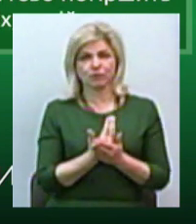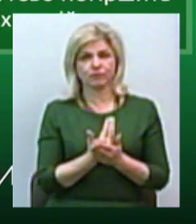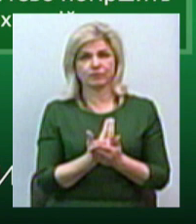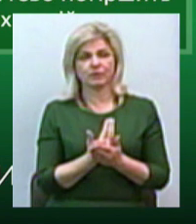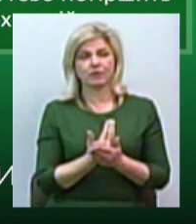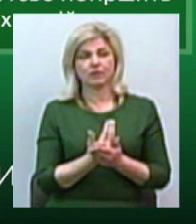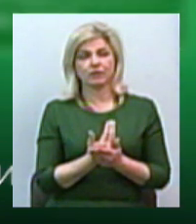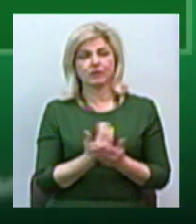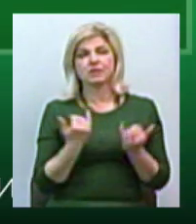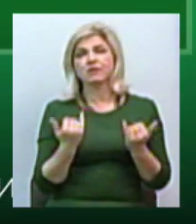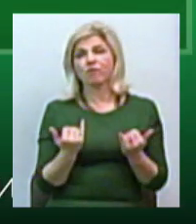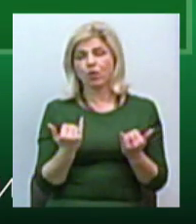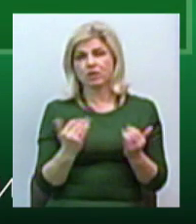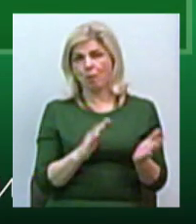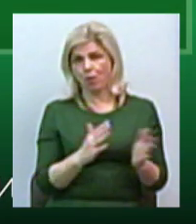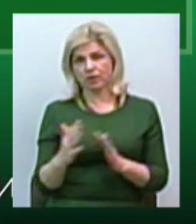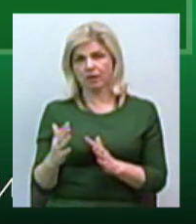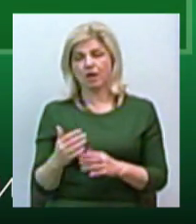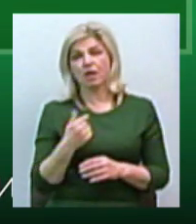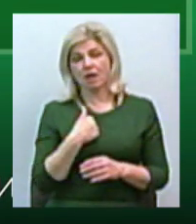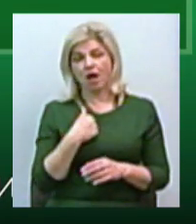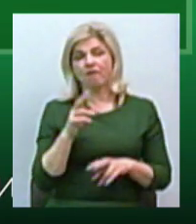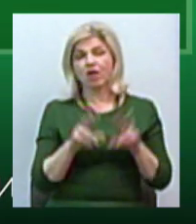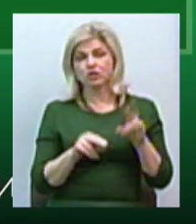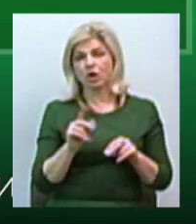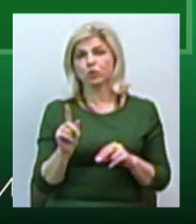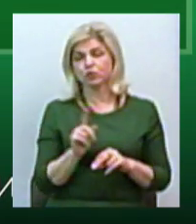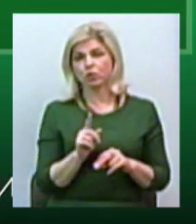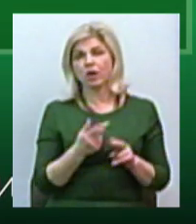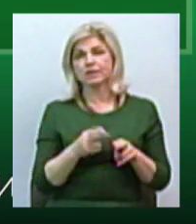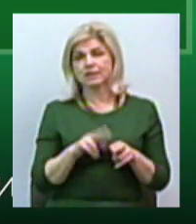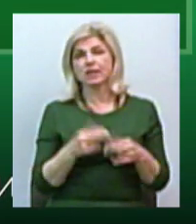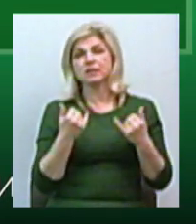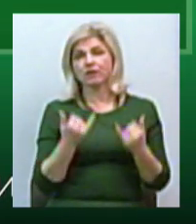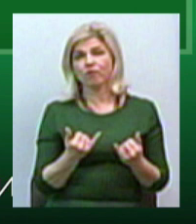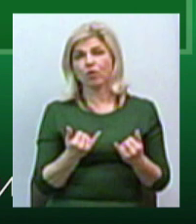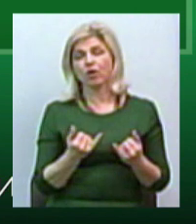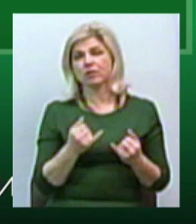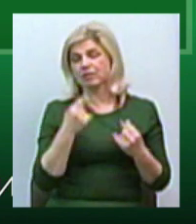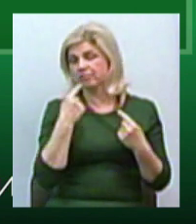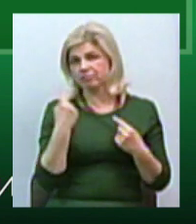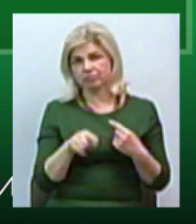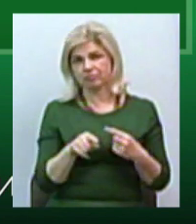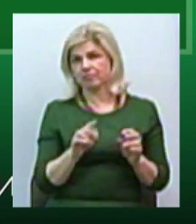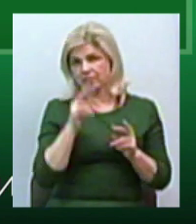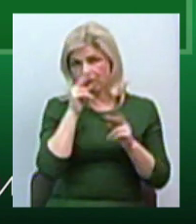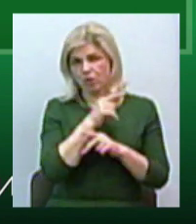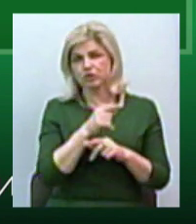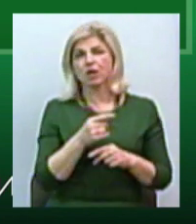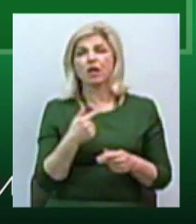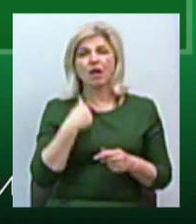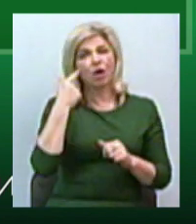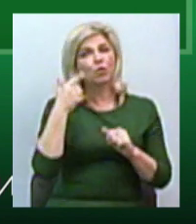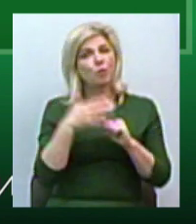саме сьогоднішніх подій. Я вважаю, що це на сьогодні просто не дворечно. Я розумію, як можливо, якісь там